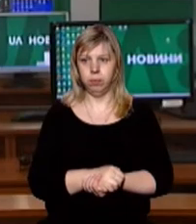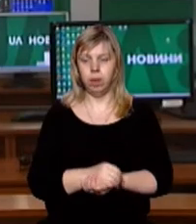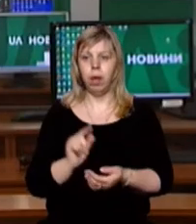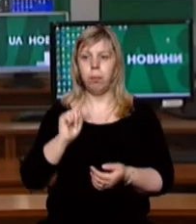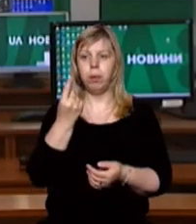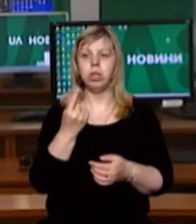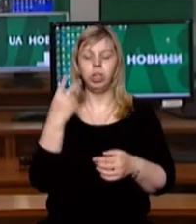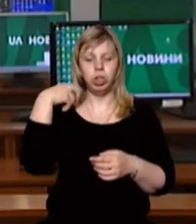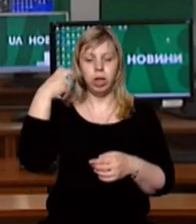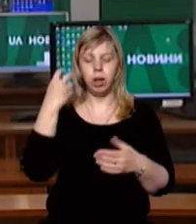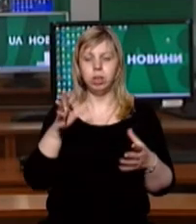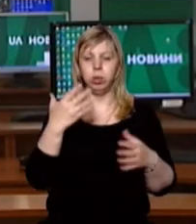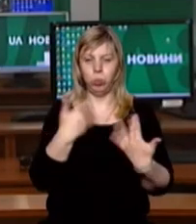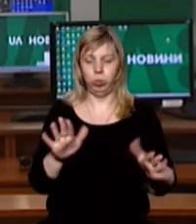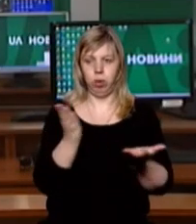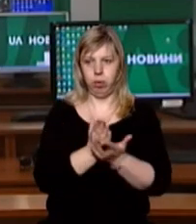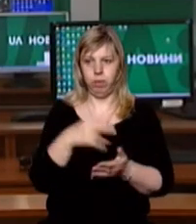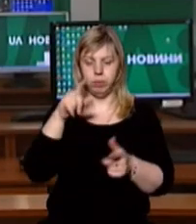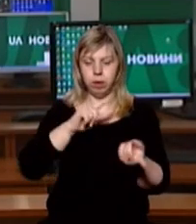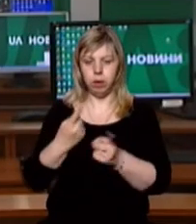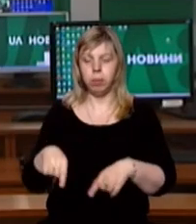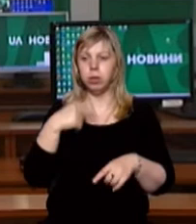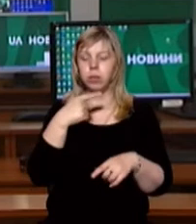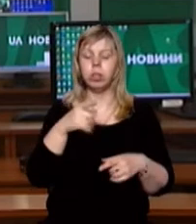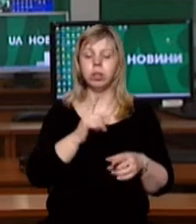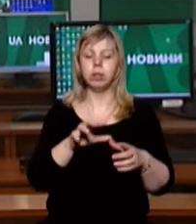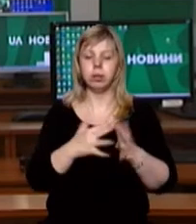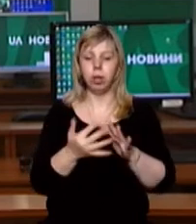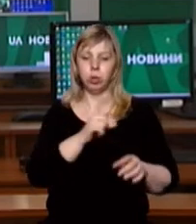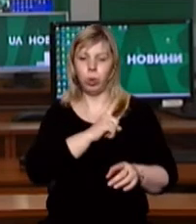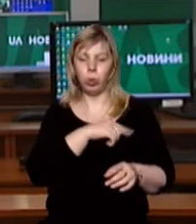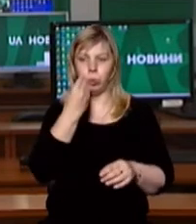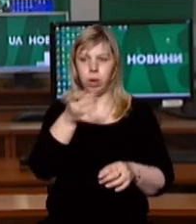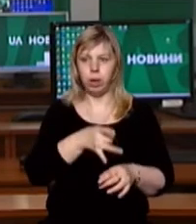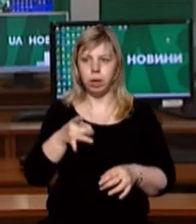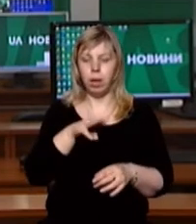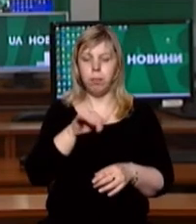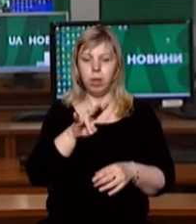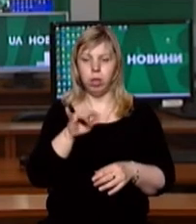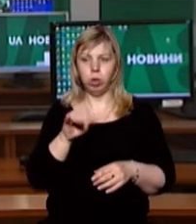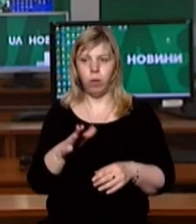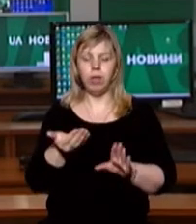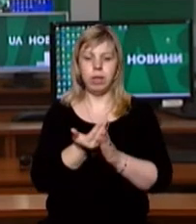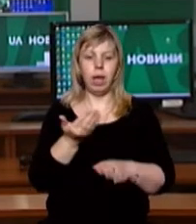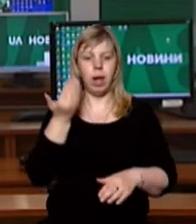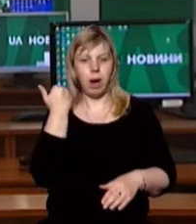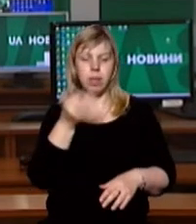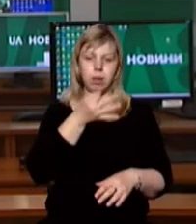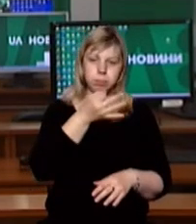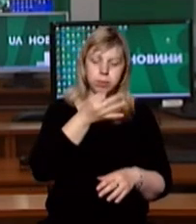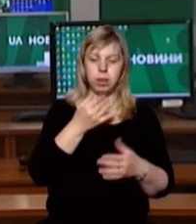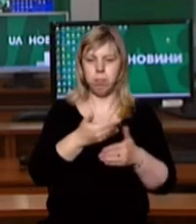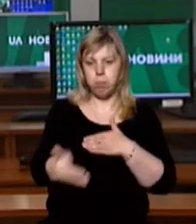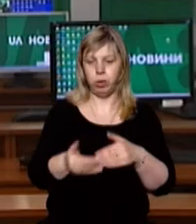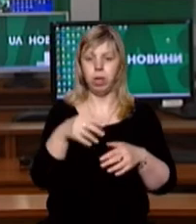Перші черешні доспіли на Закарпатті. В господарстві жителя села Сторожниця Ужгородського району Мілана Товта є ранні та пізні сорти. Як